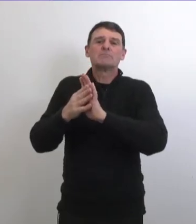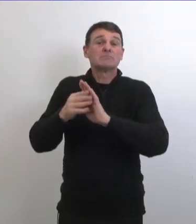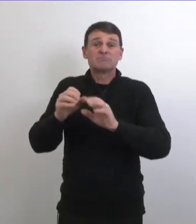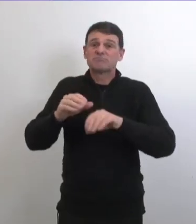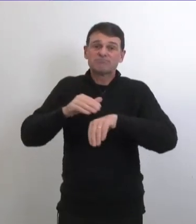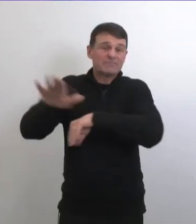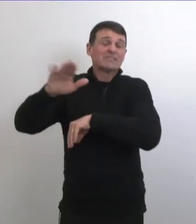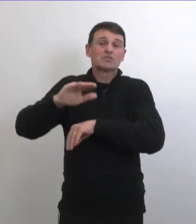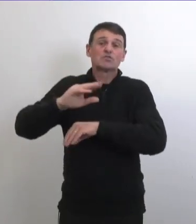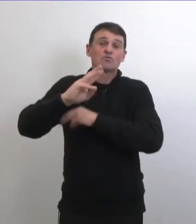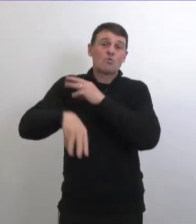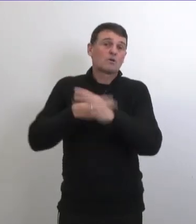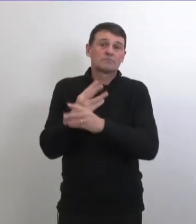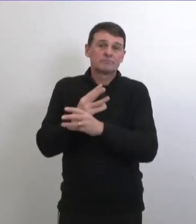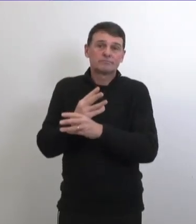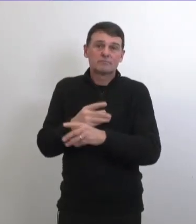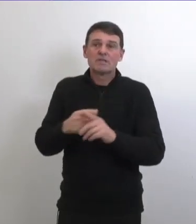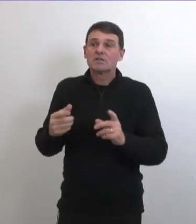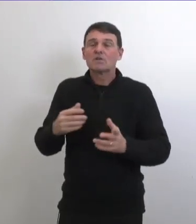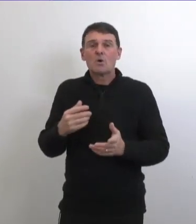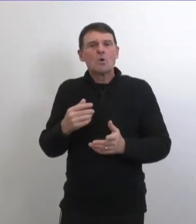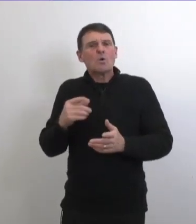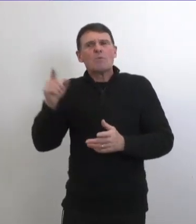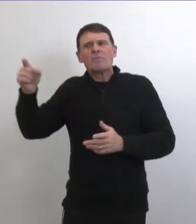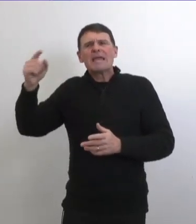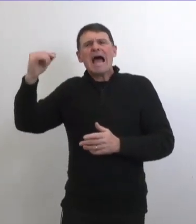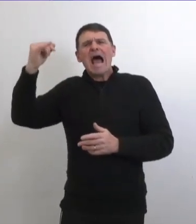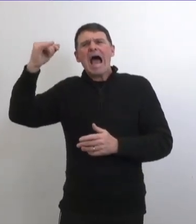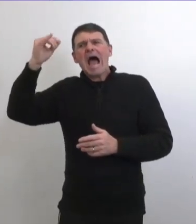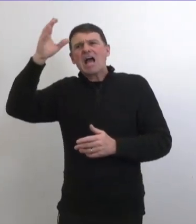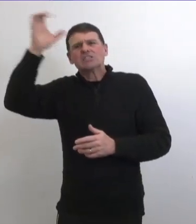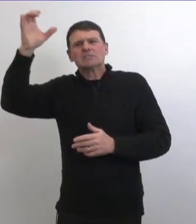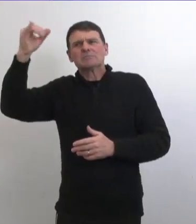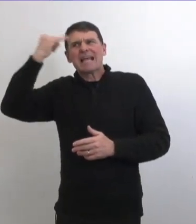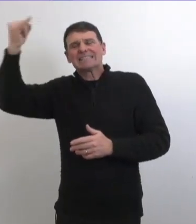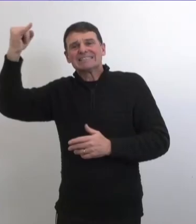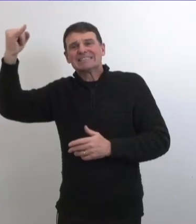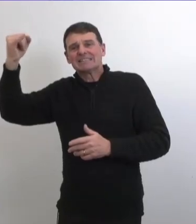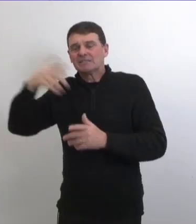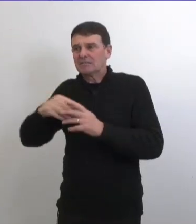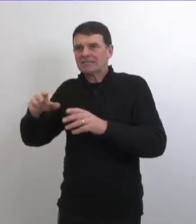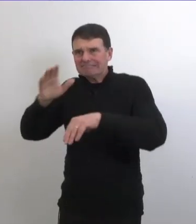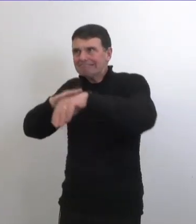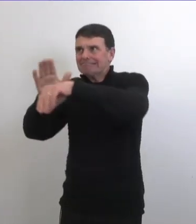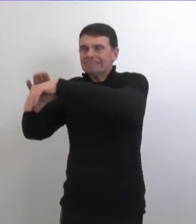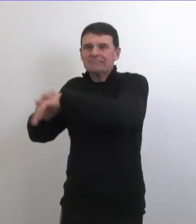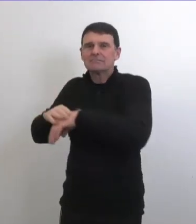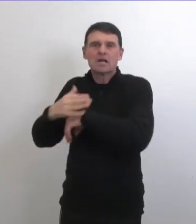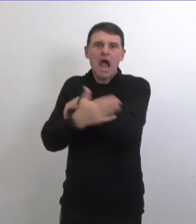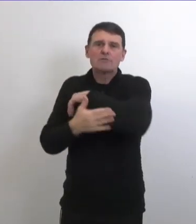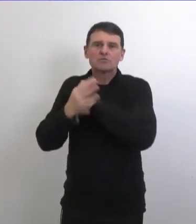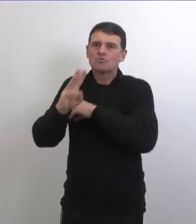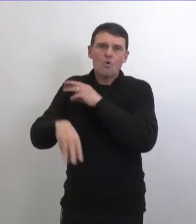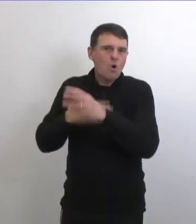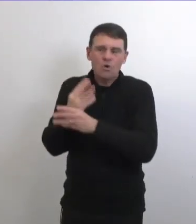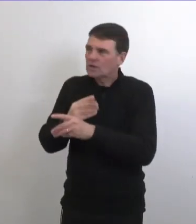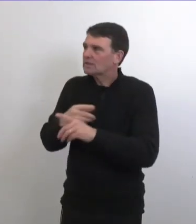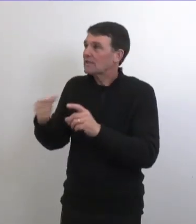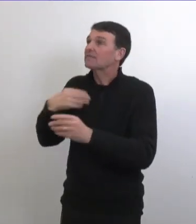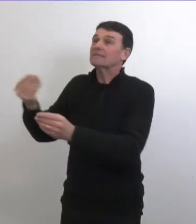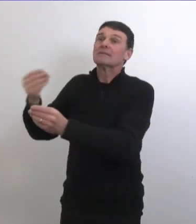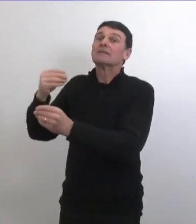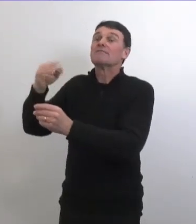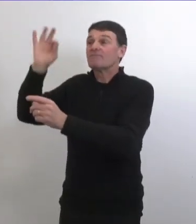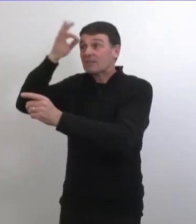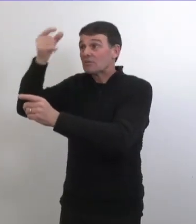ces compagnies nous ont donné une idée de la manière dont on va le recevoir et chaque